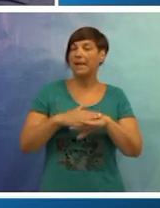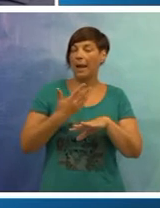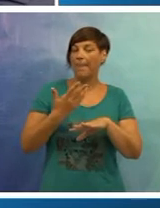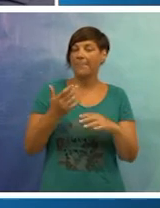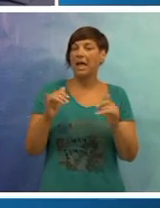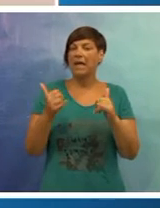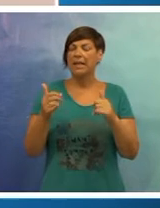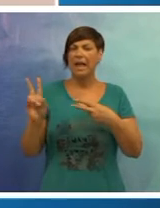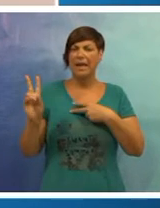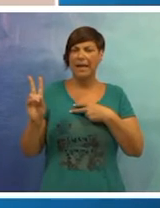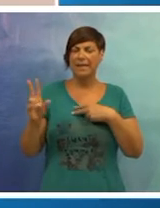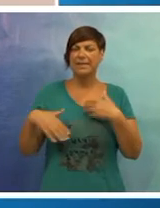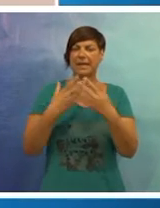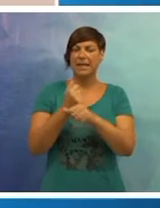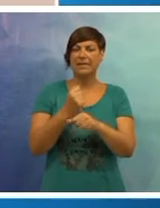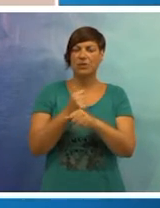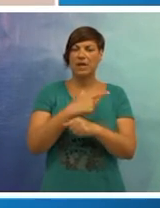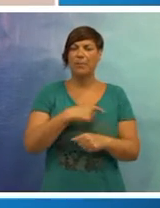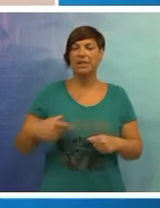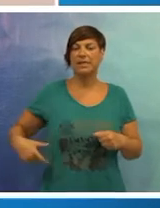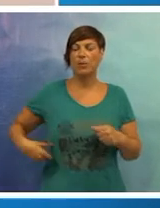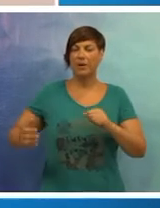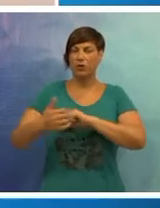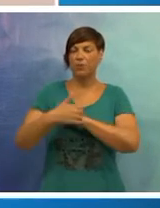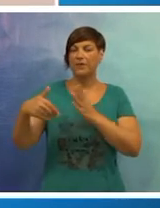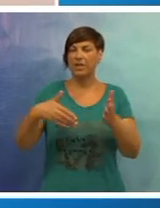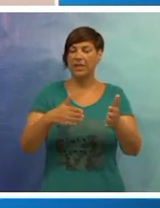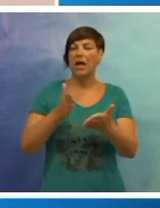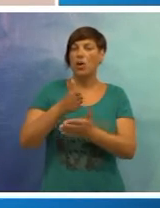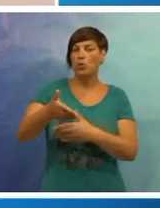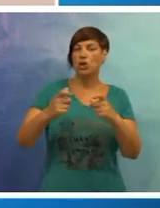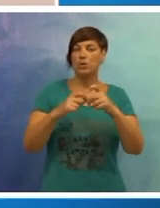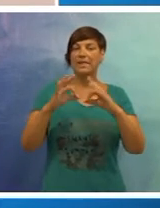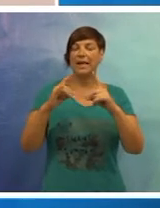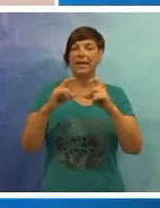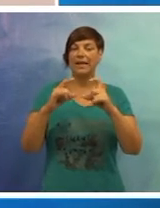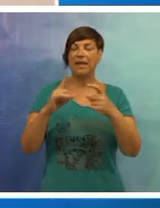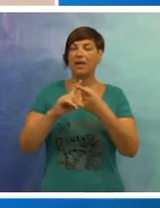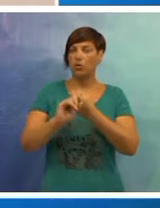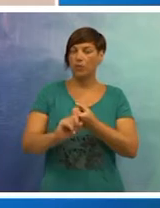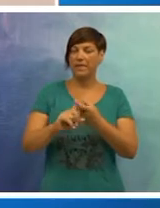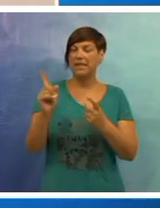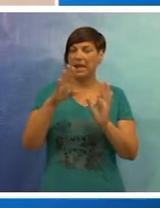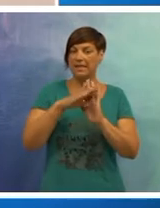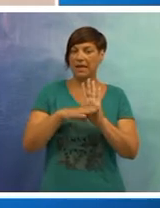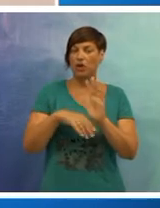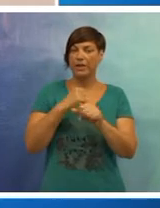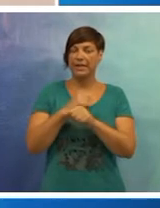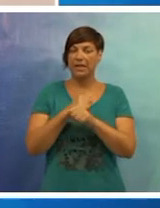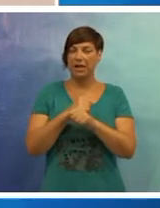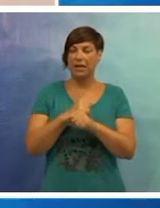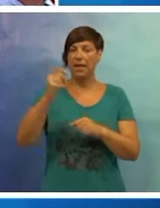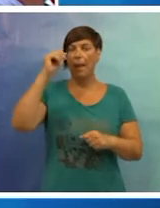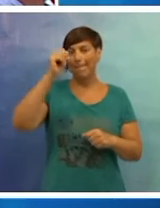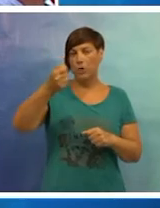18. lipnja. Da li je istina da su dilatnici Policijske uprave Dubrovačko-Neletvanske ušli u Sanitat u vezi nezakonitnih